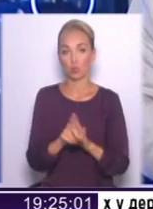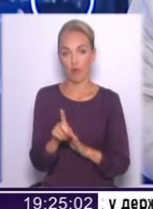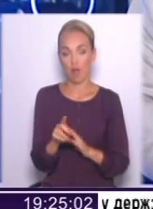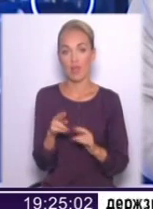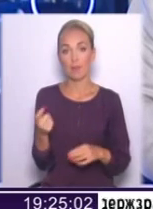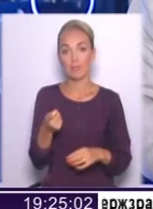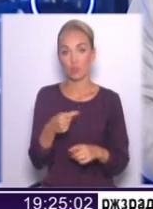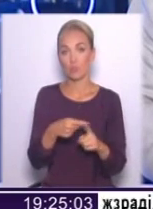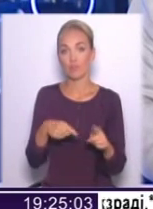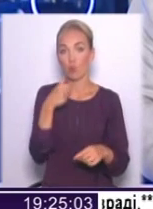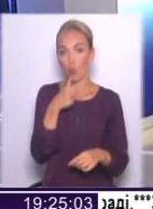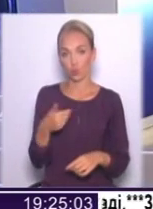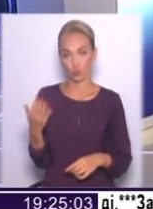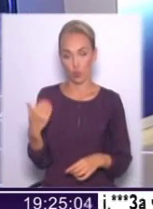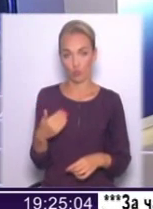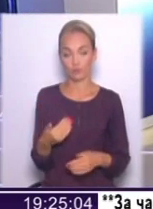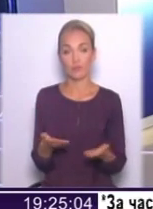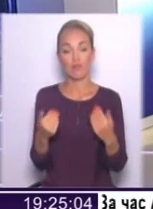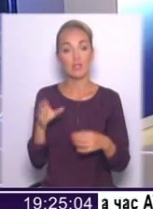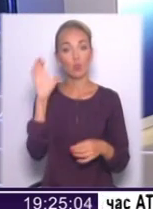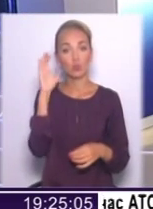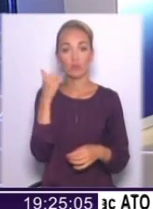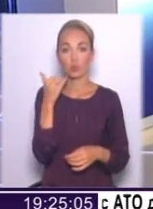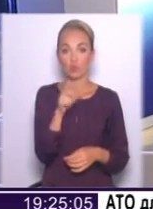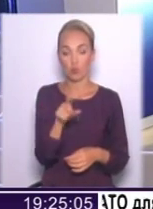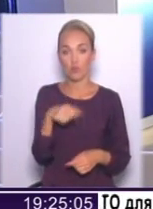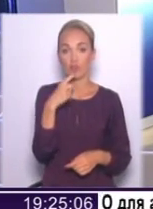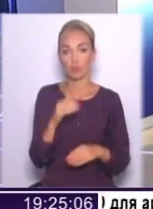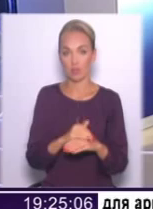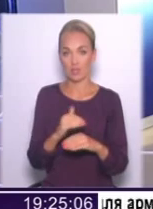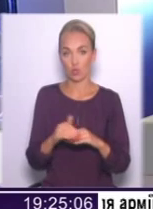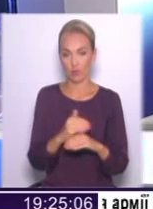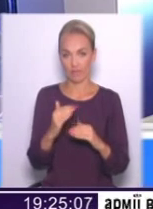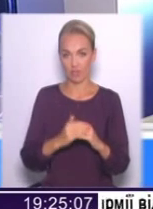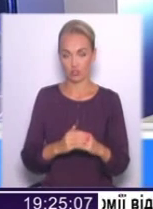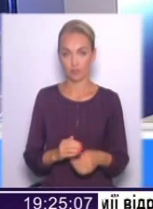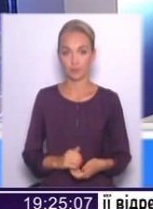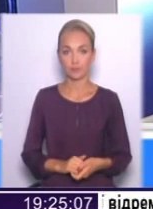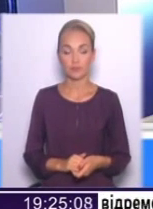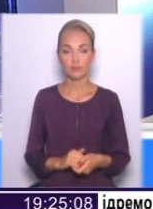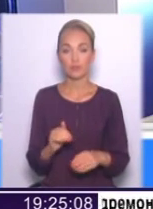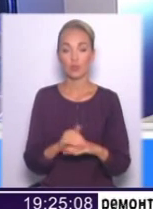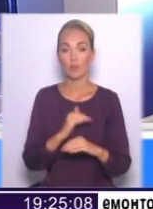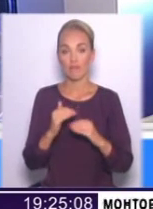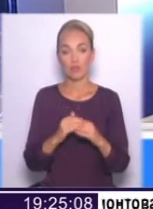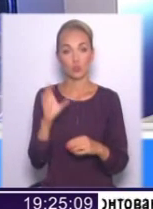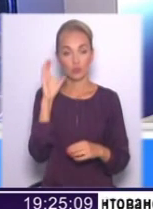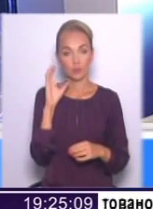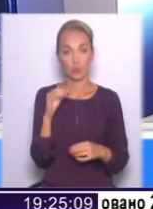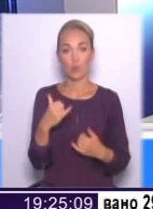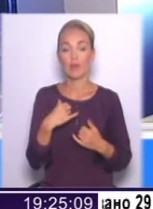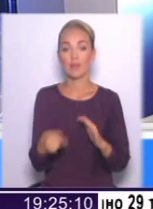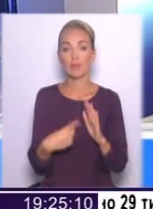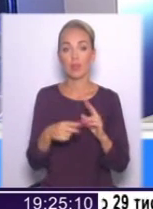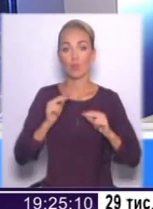як мінімум пів року тому. Давайте послухаємо додзвонювачів. Говоріть, будь ласка, добрий вечір. Добрий вечір. Слухаємо. У мене питання